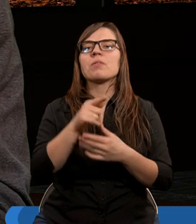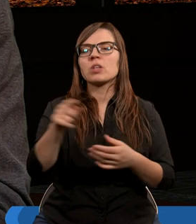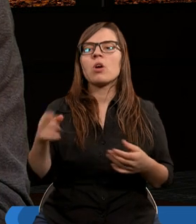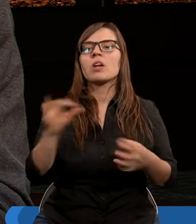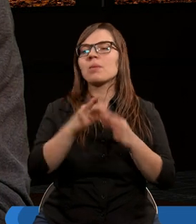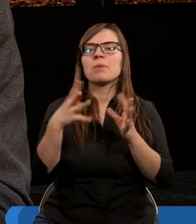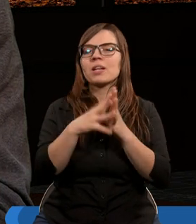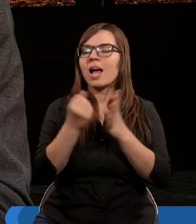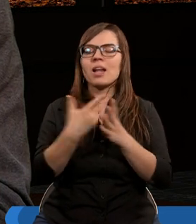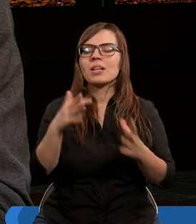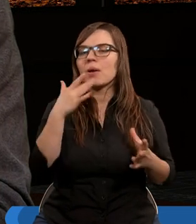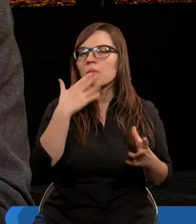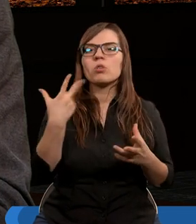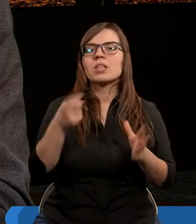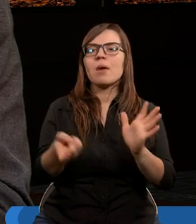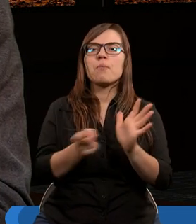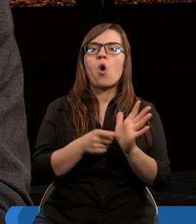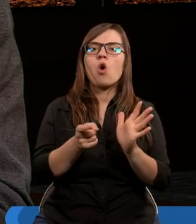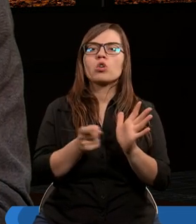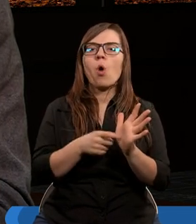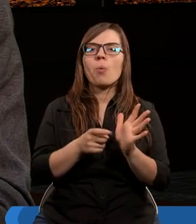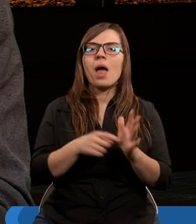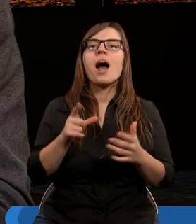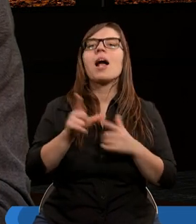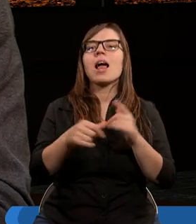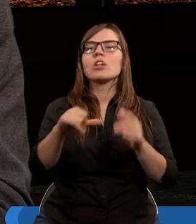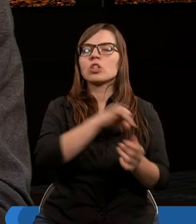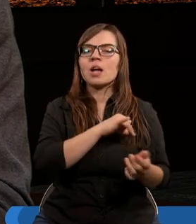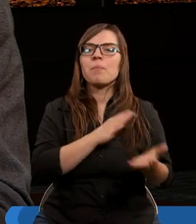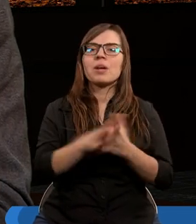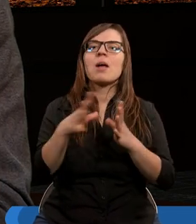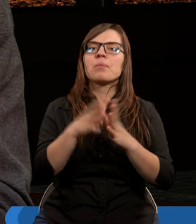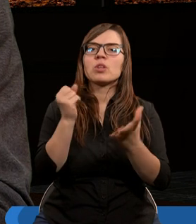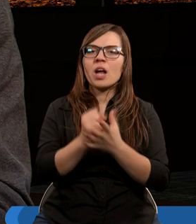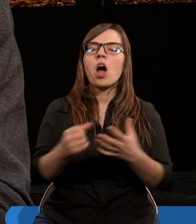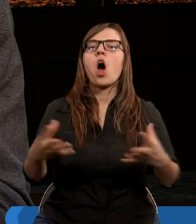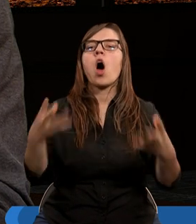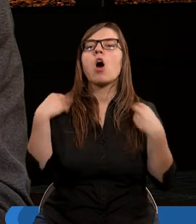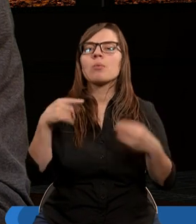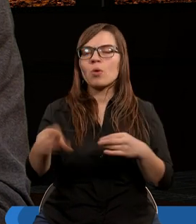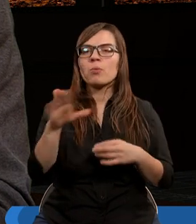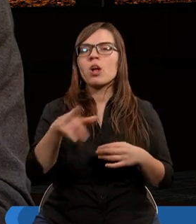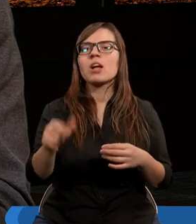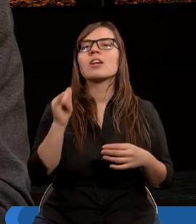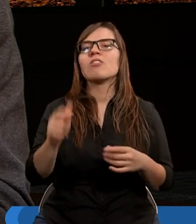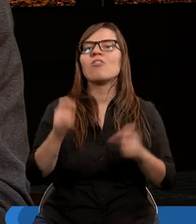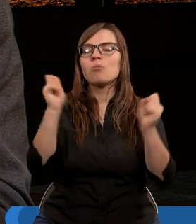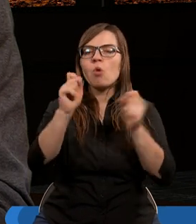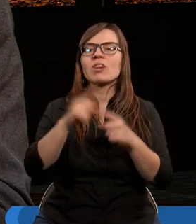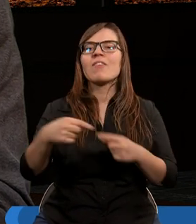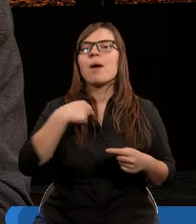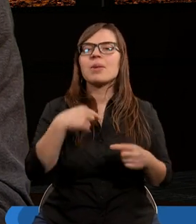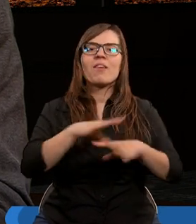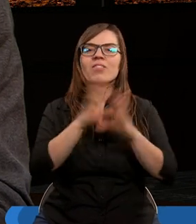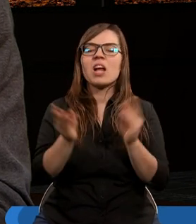wiedziałbym, gdyby zakon nie mówił nie pożądaj. Lecz grzech przez przykazanie otrzymał bodziec i wzbudził